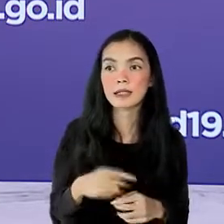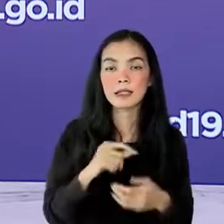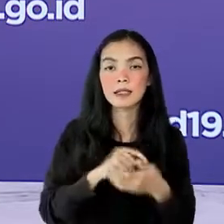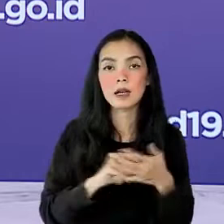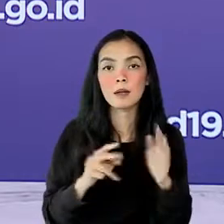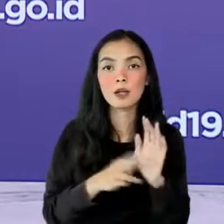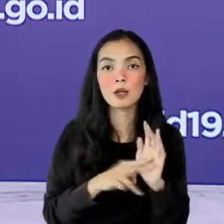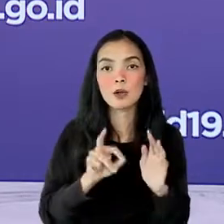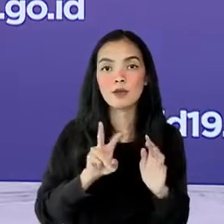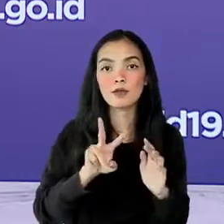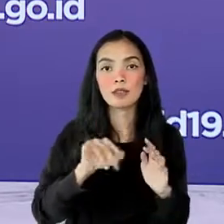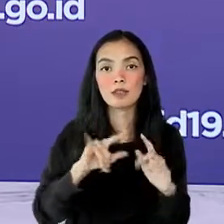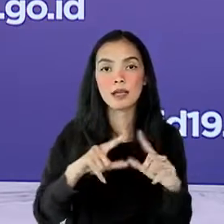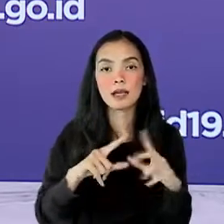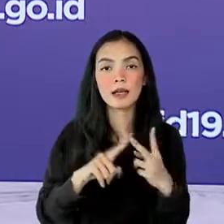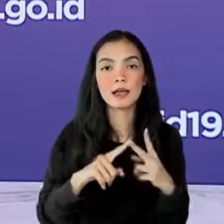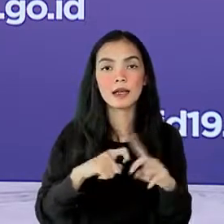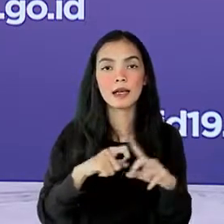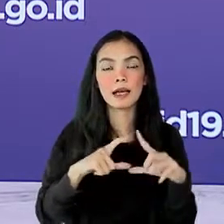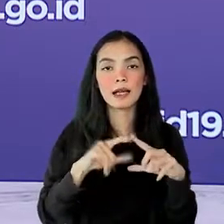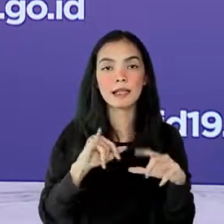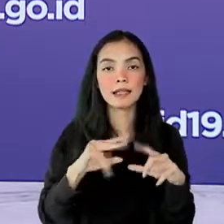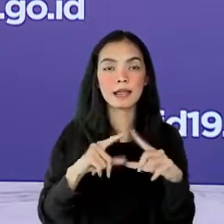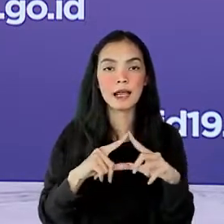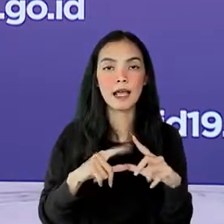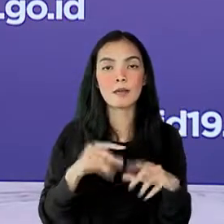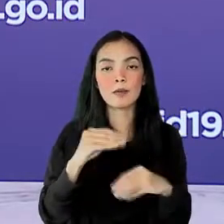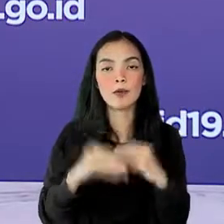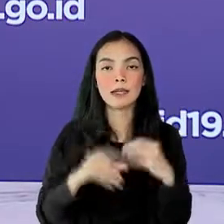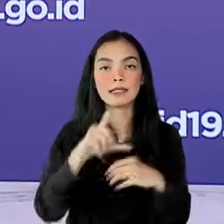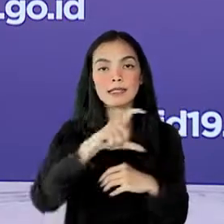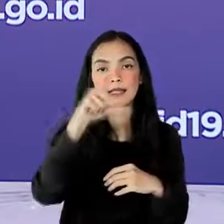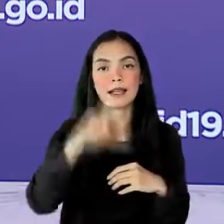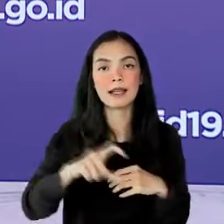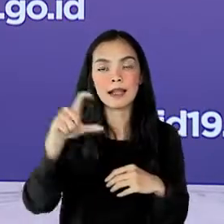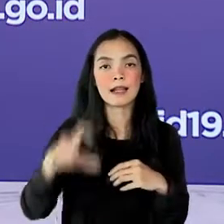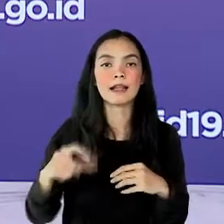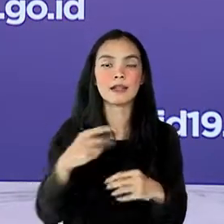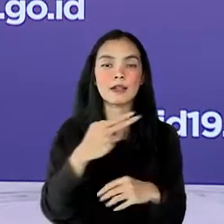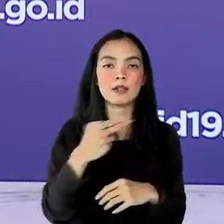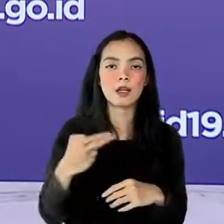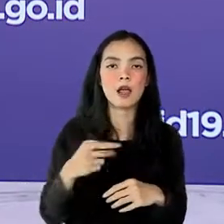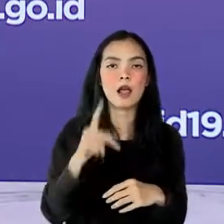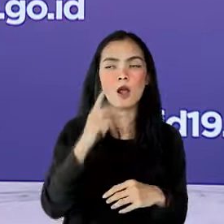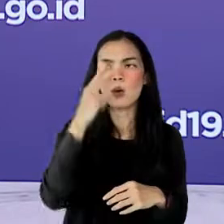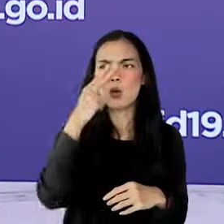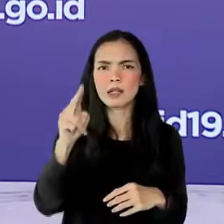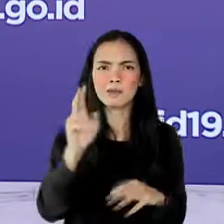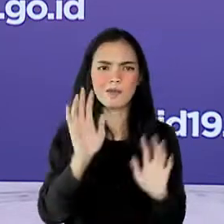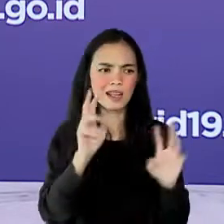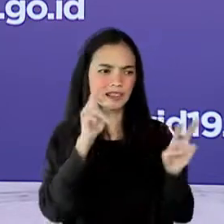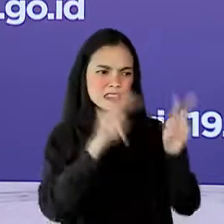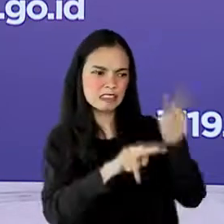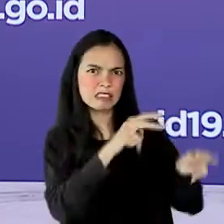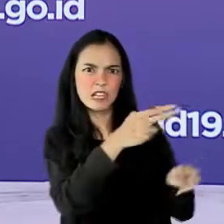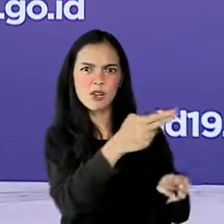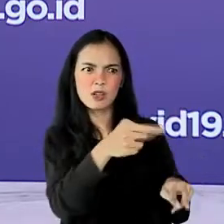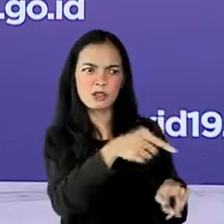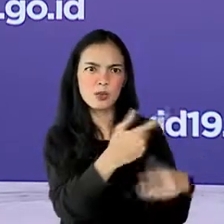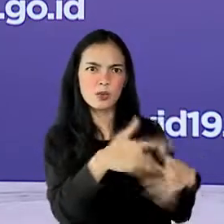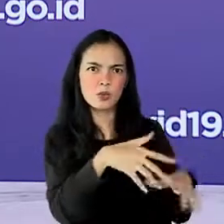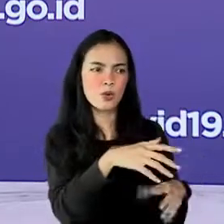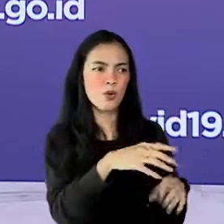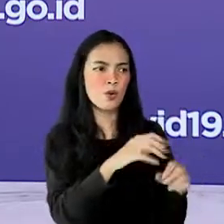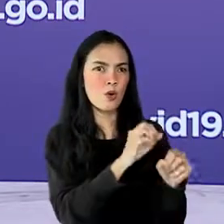naviahdetik.com dan kairah CNN Indonesia sejumlah media luar negeri menyoroti Indonesia yang menjadi